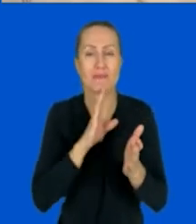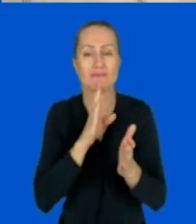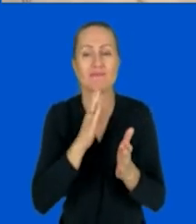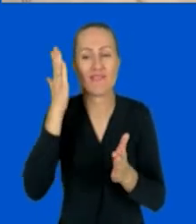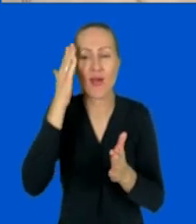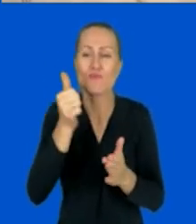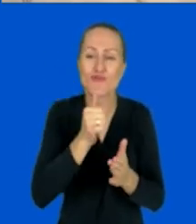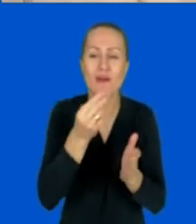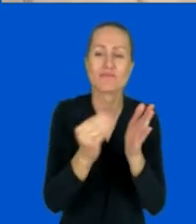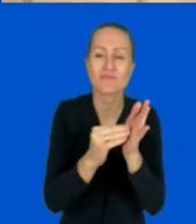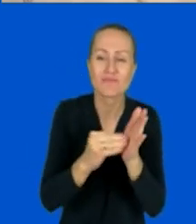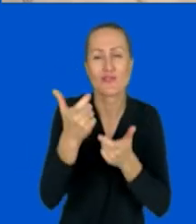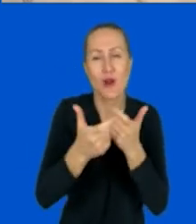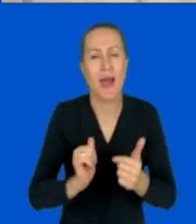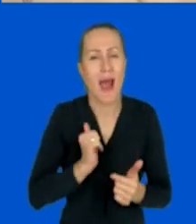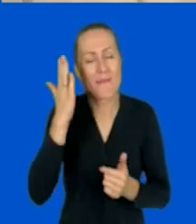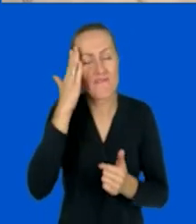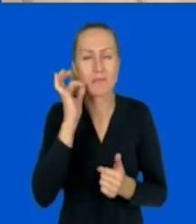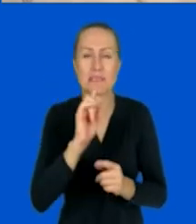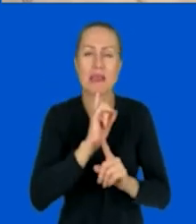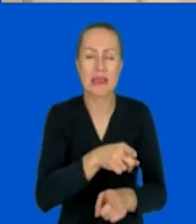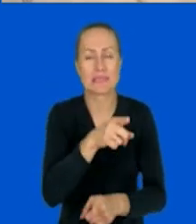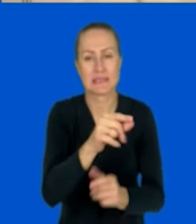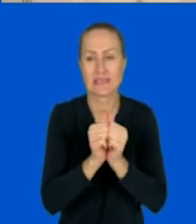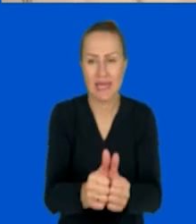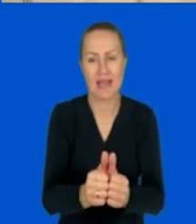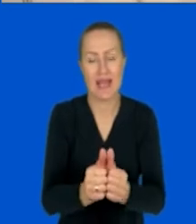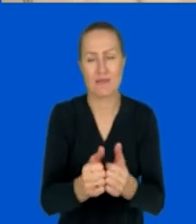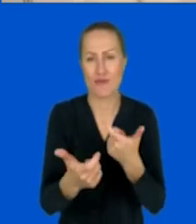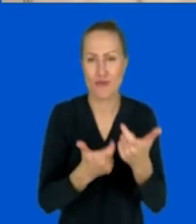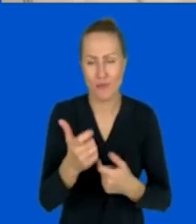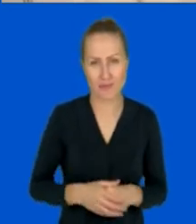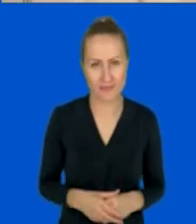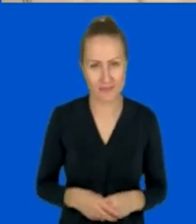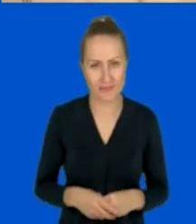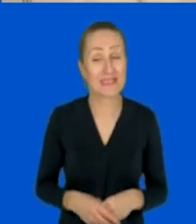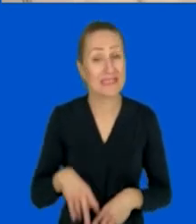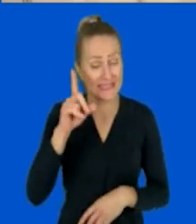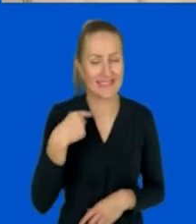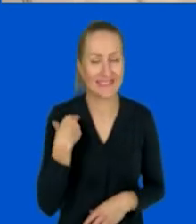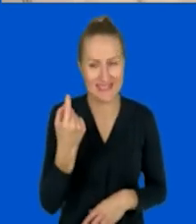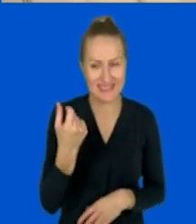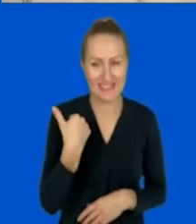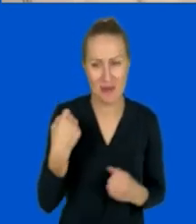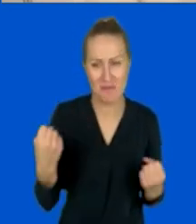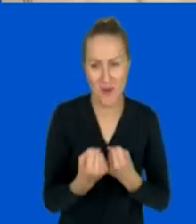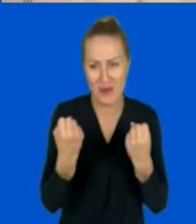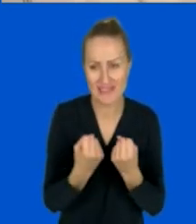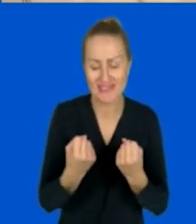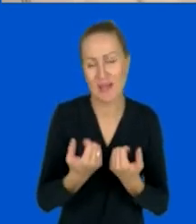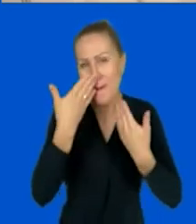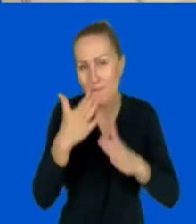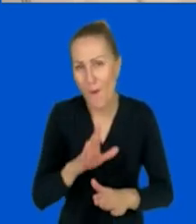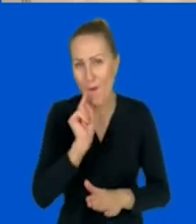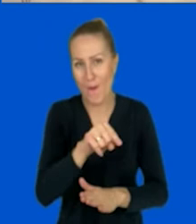i żeby działo się szybko. Zaraz postaram się, żeby takie zadanie również Wam zadać.